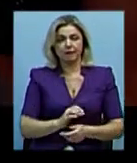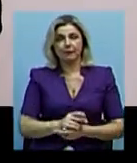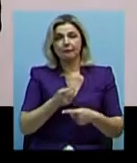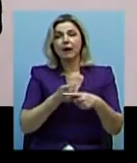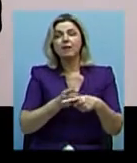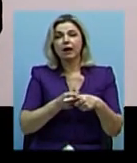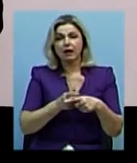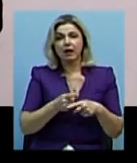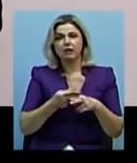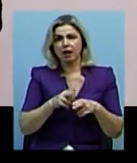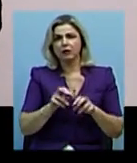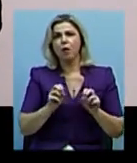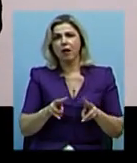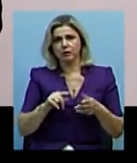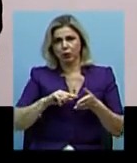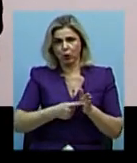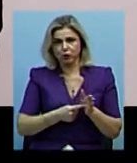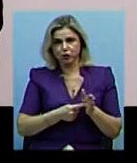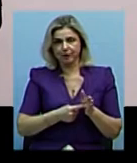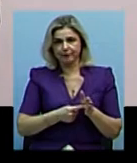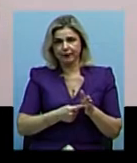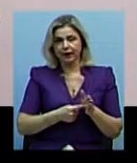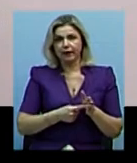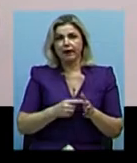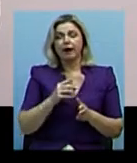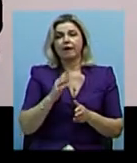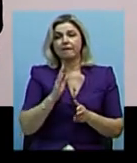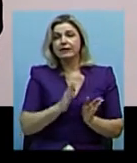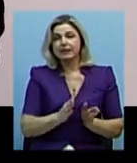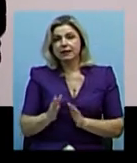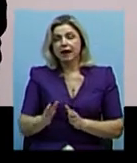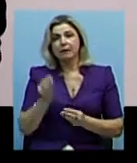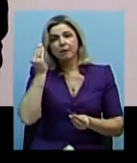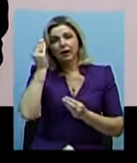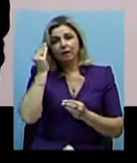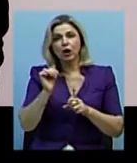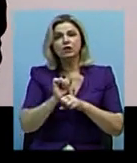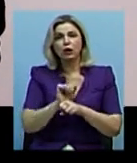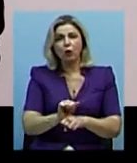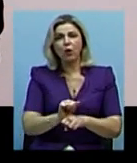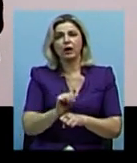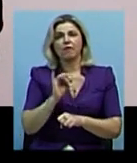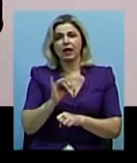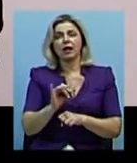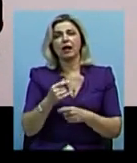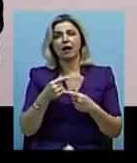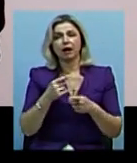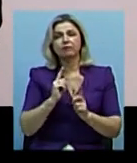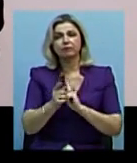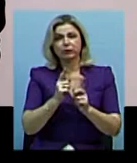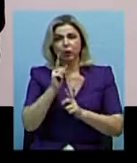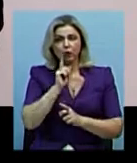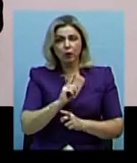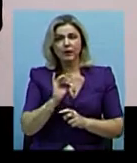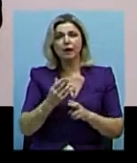Перехрестя. Перехрестя – це критичні точки в системі, як з точки зору заторів, пропускної здатності, так і з точки зору